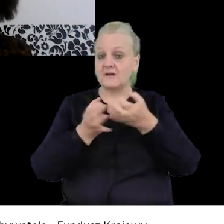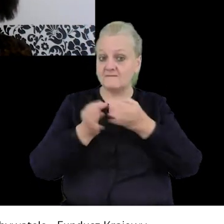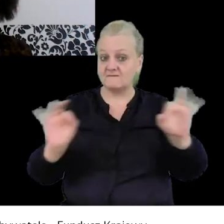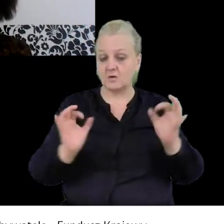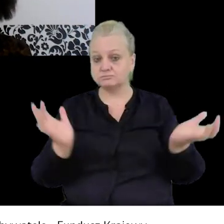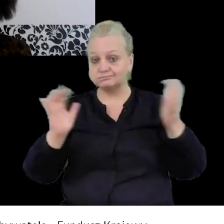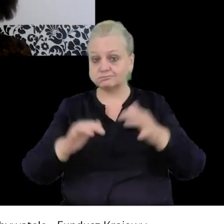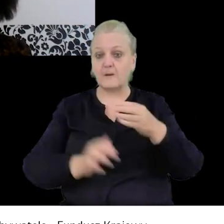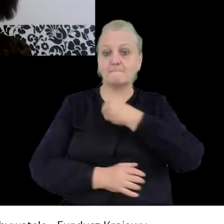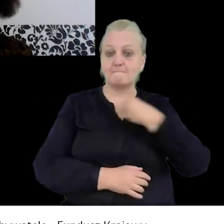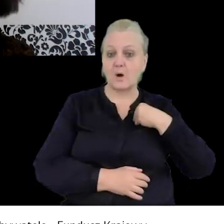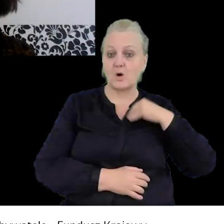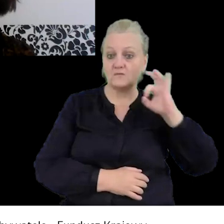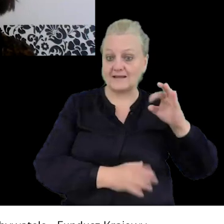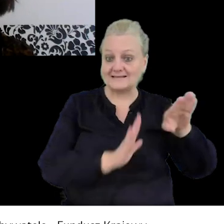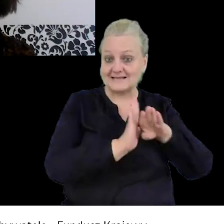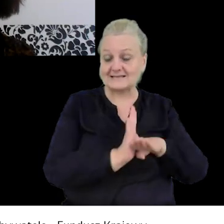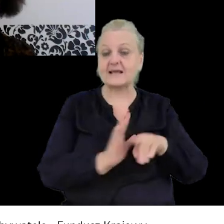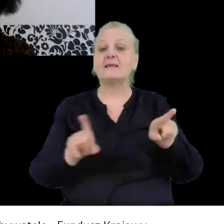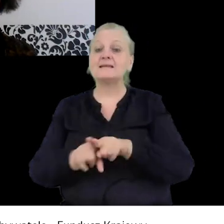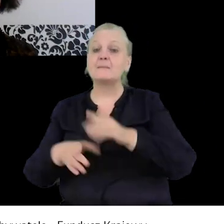zgromadzeń polskie i międzynarodowe.